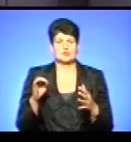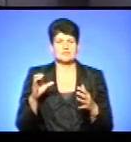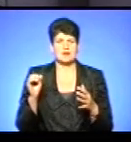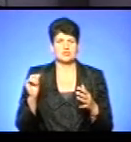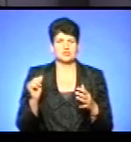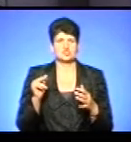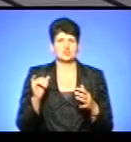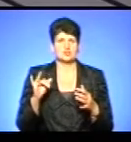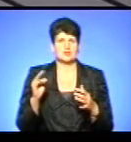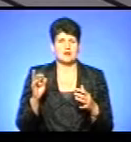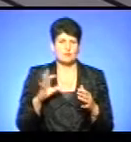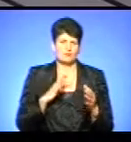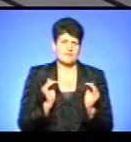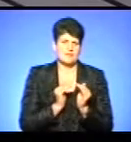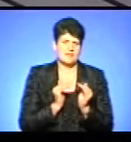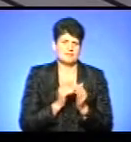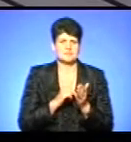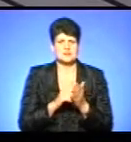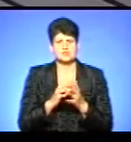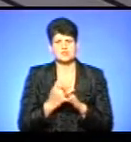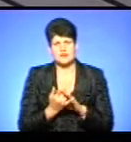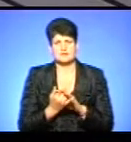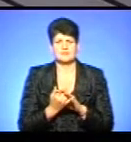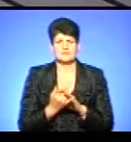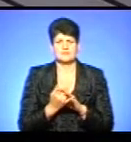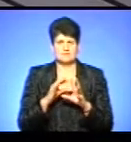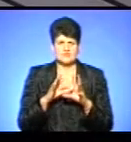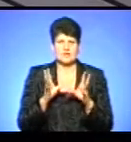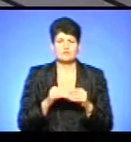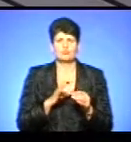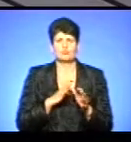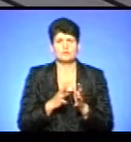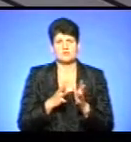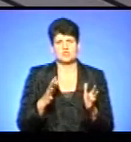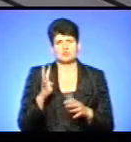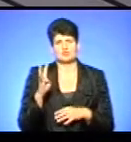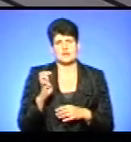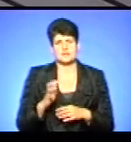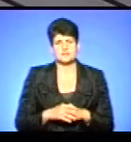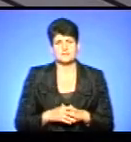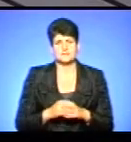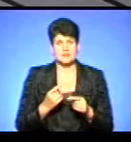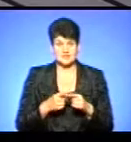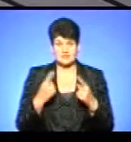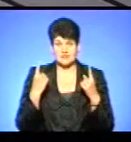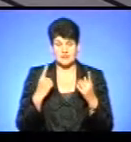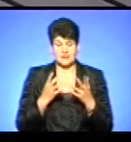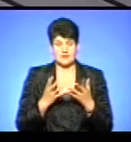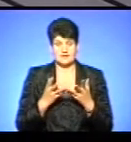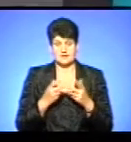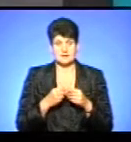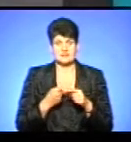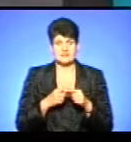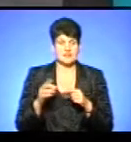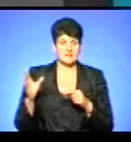Чикаго. І були такі менші якісь там містечка, селища. Взагальному, кажу, було більше, ніж 400. Це неймовірно велика кількість. Це майже